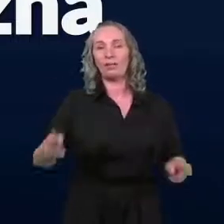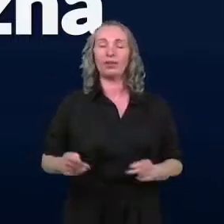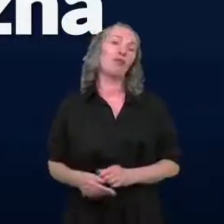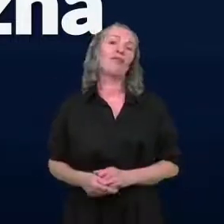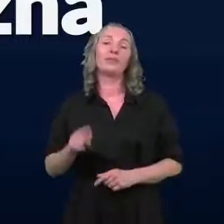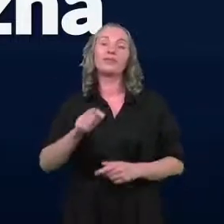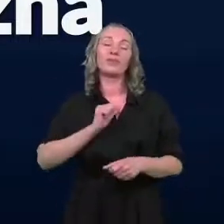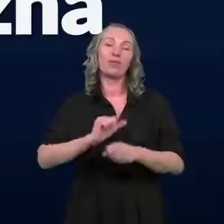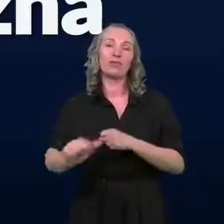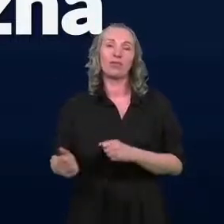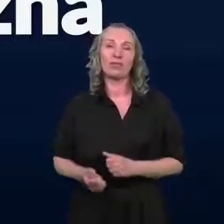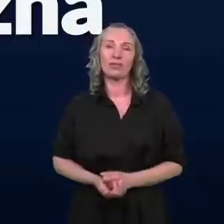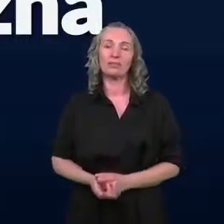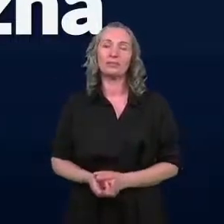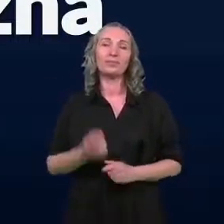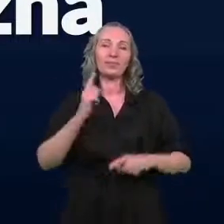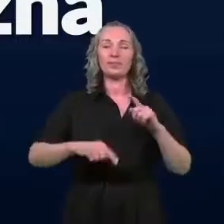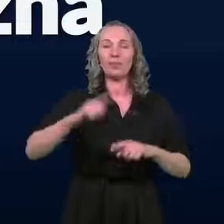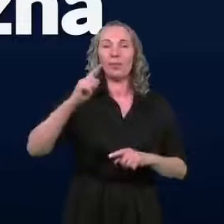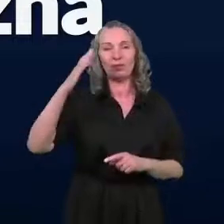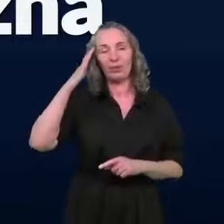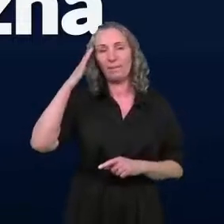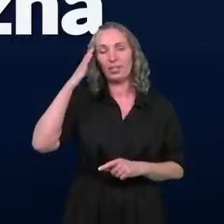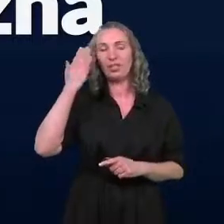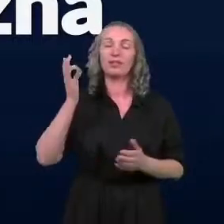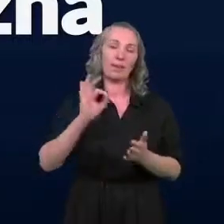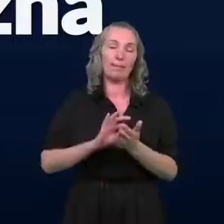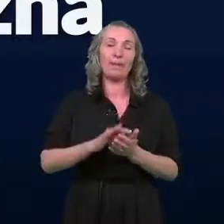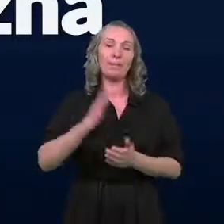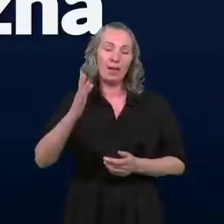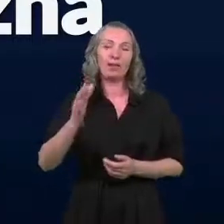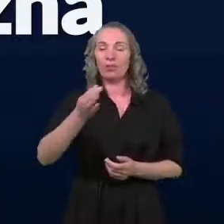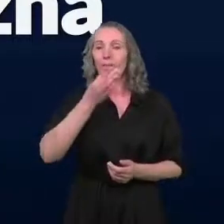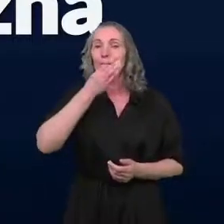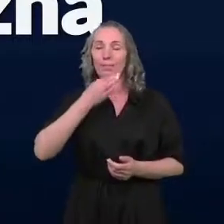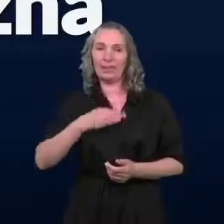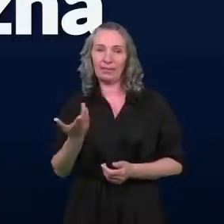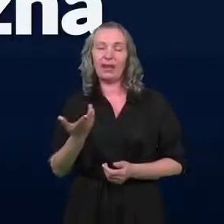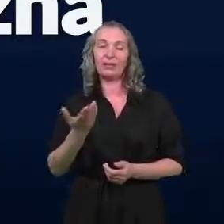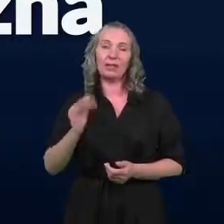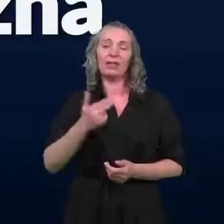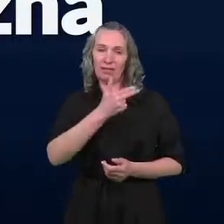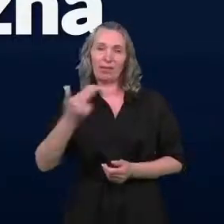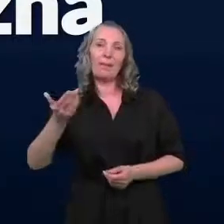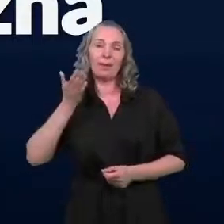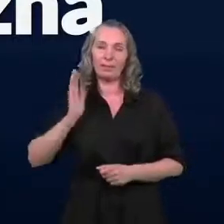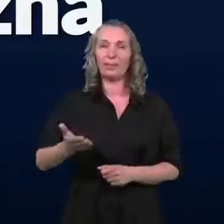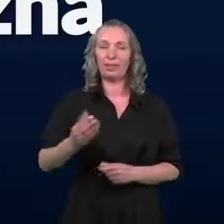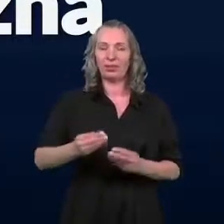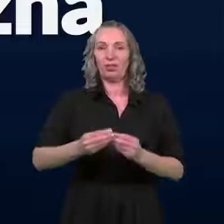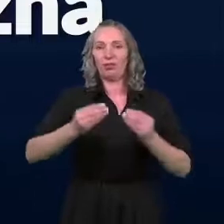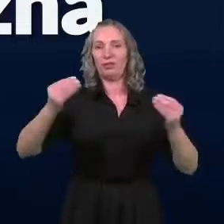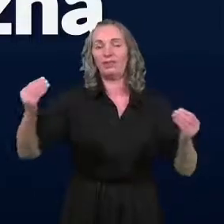To jest oczywiście polityka mieszkaniowa. Na pewno jeszcze będą jakieś pytania dotyczące, więc jeszcze ten temat będziemy państwu